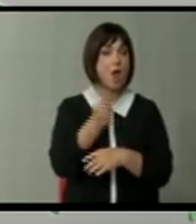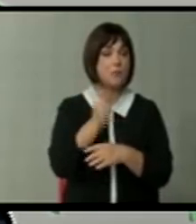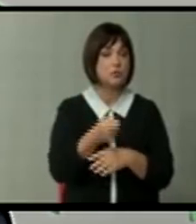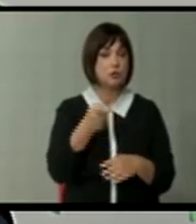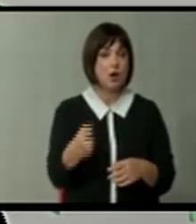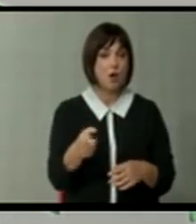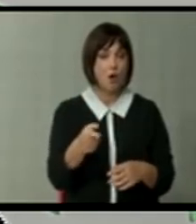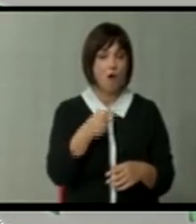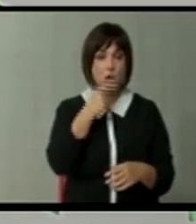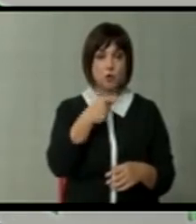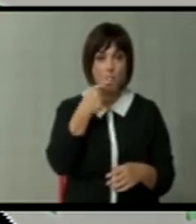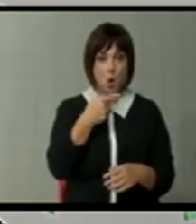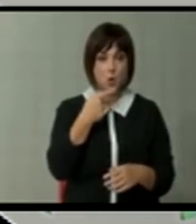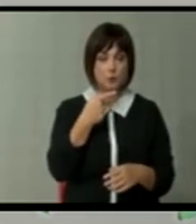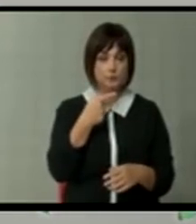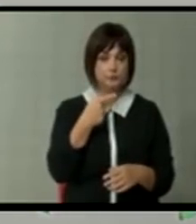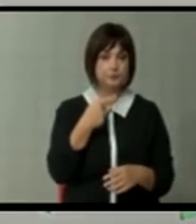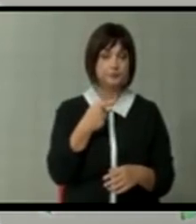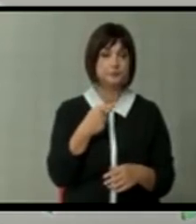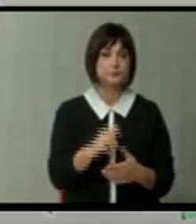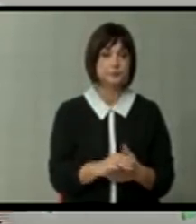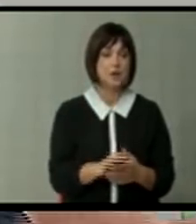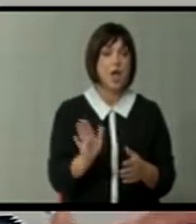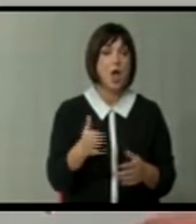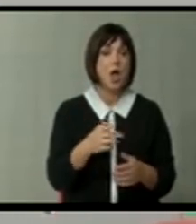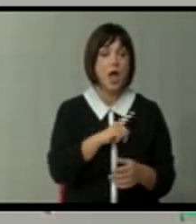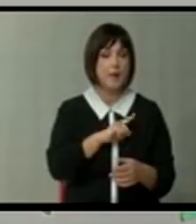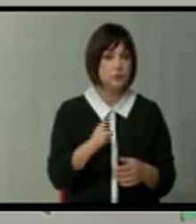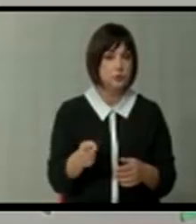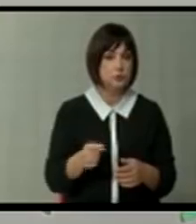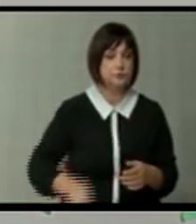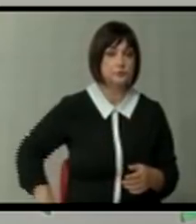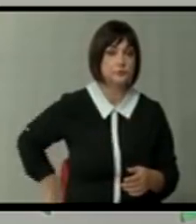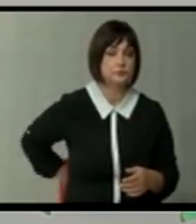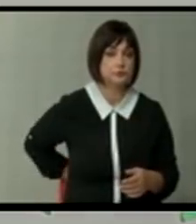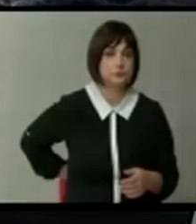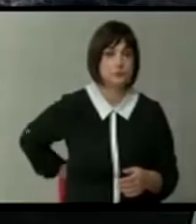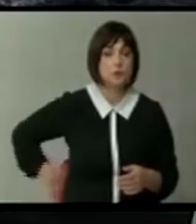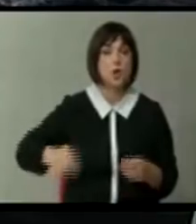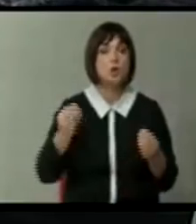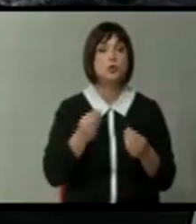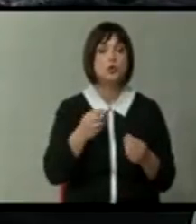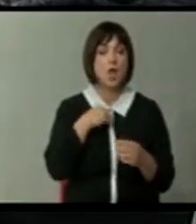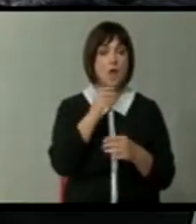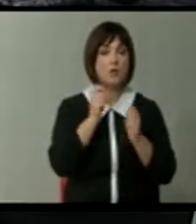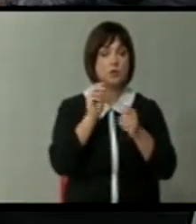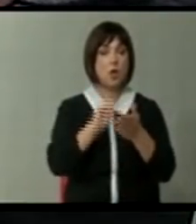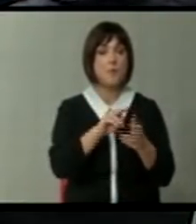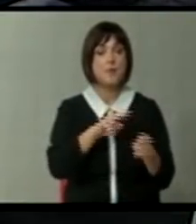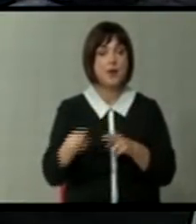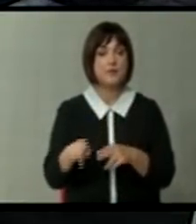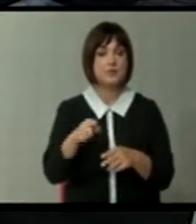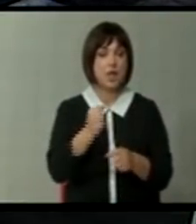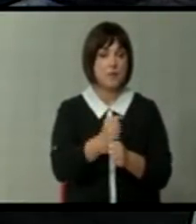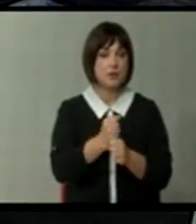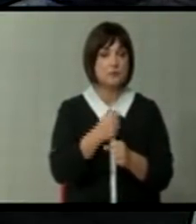зборува за вашу степацитет. Апсолутно. Билјали Дујовски, зашто закажа правосудните реформи